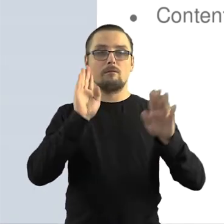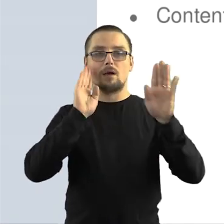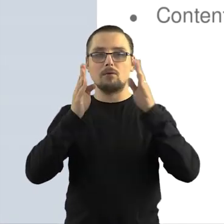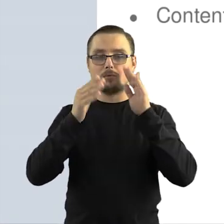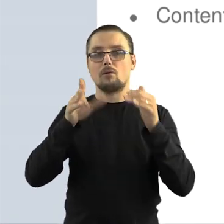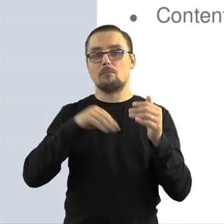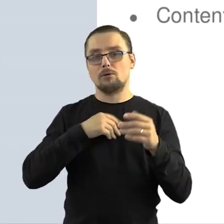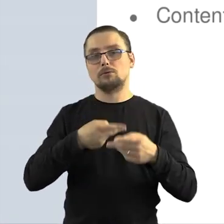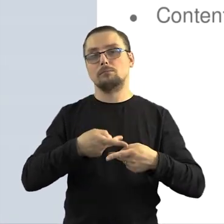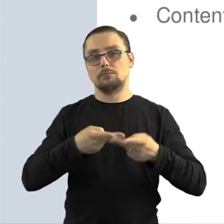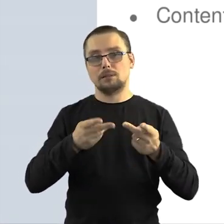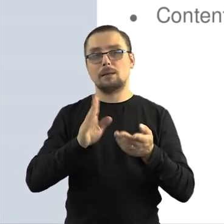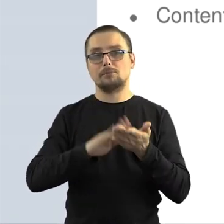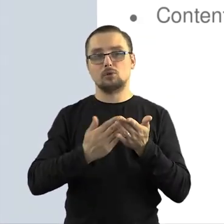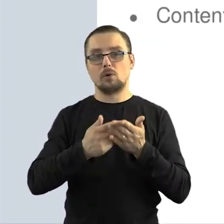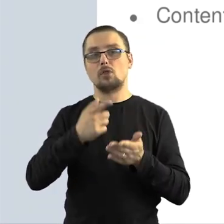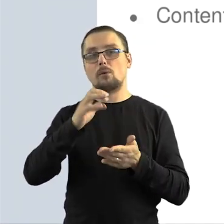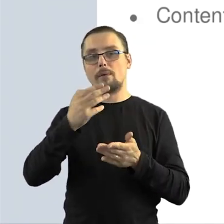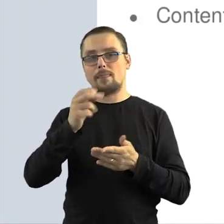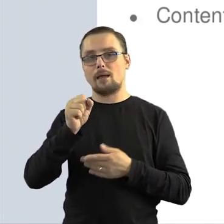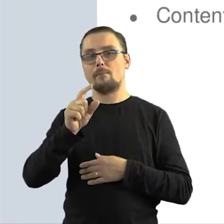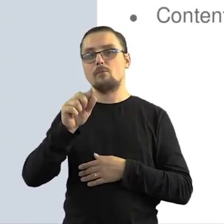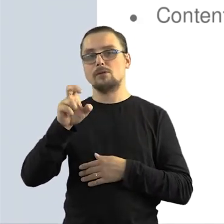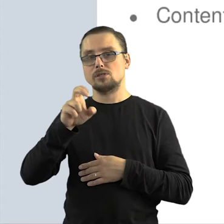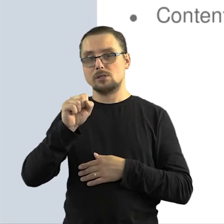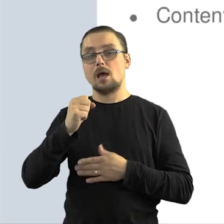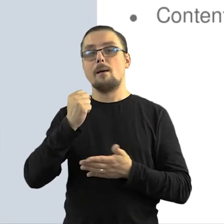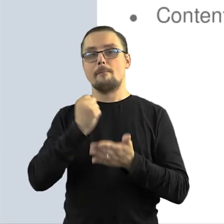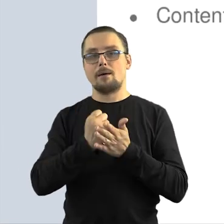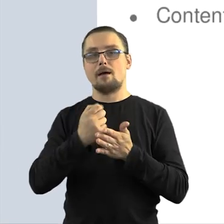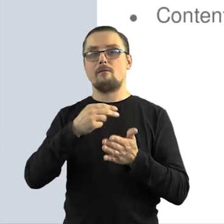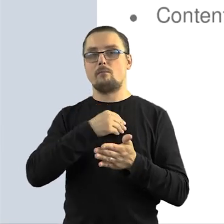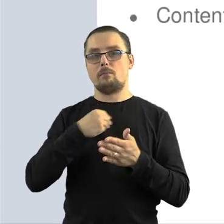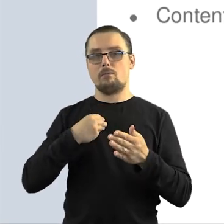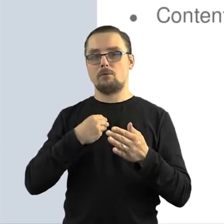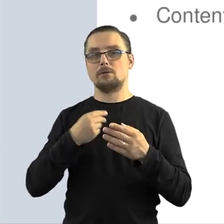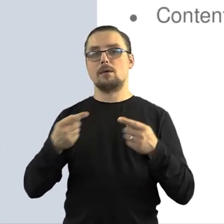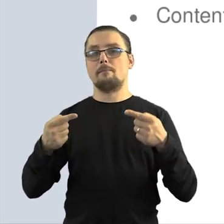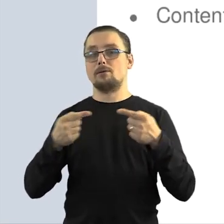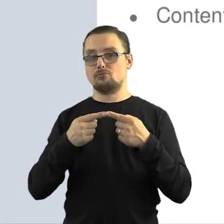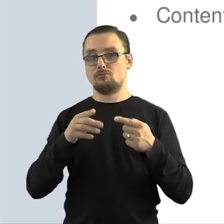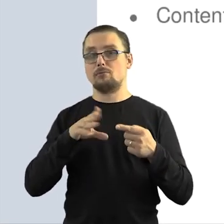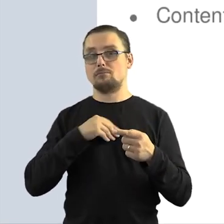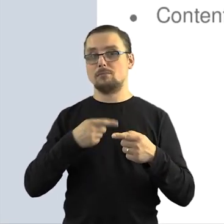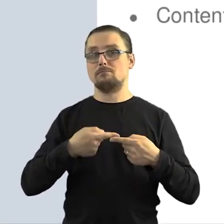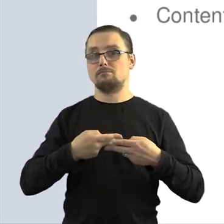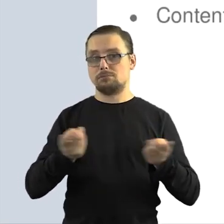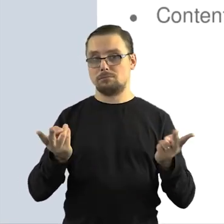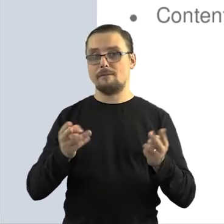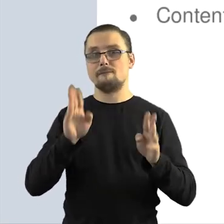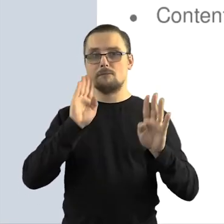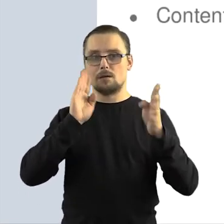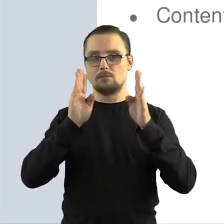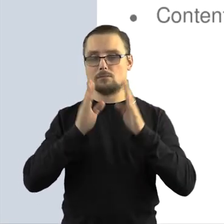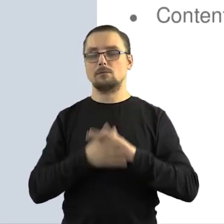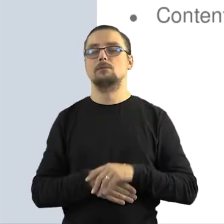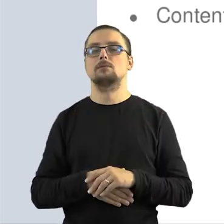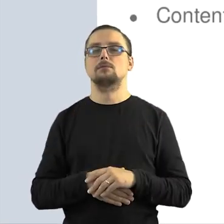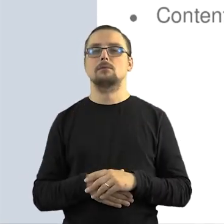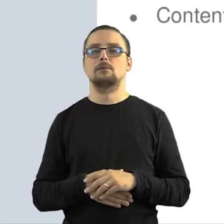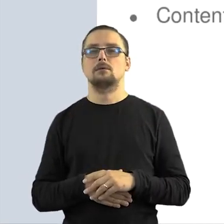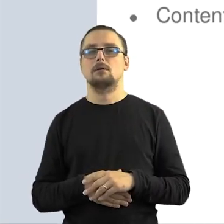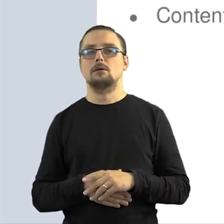Facebooku publikować zasoby z domeny publicznej, czy jest domena publiczna, będzie znowu tutaj decydowało prawo polskie.